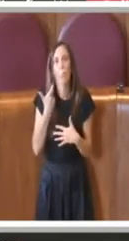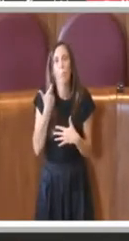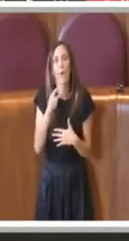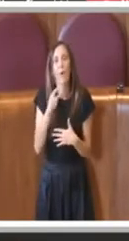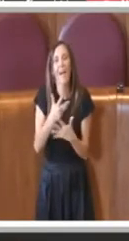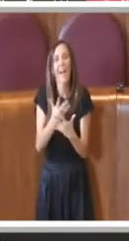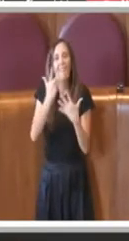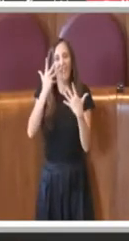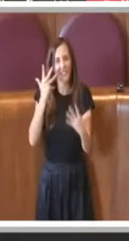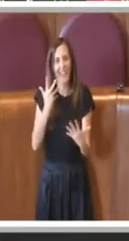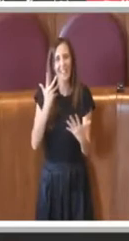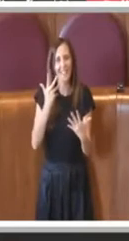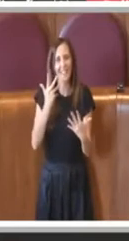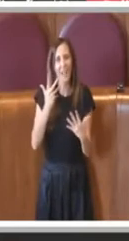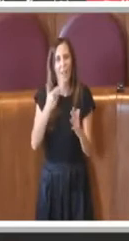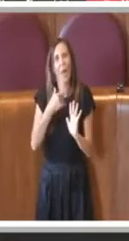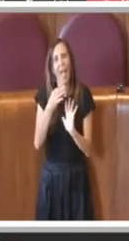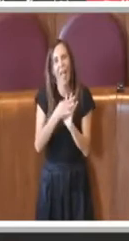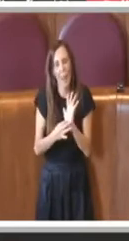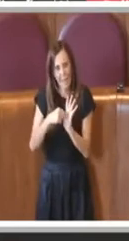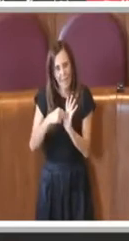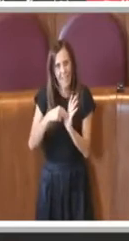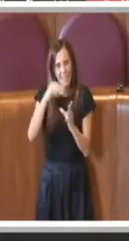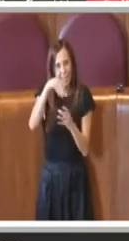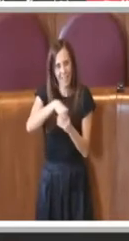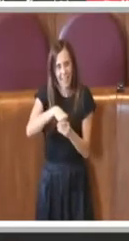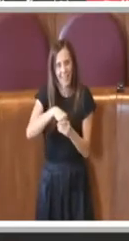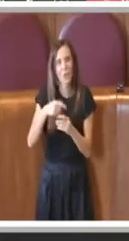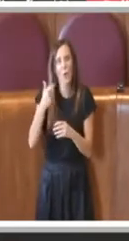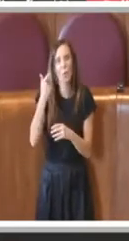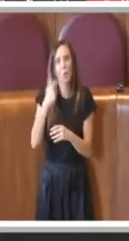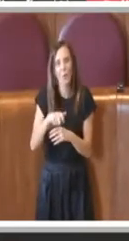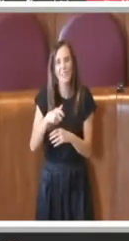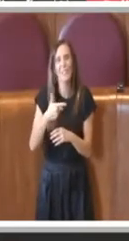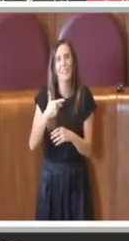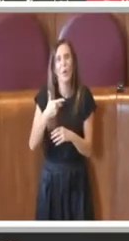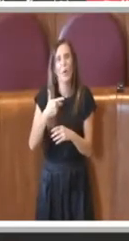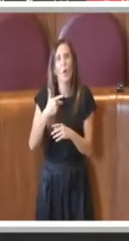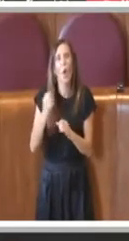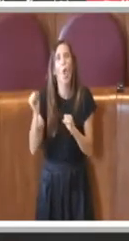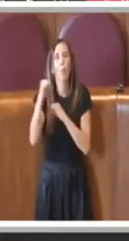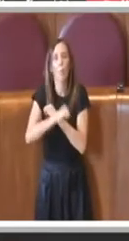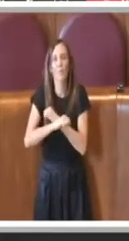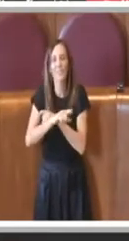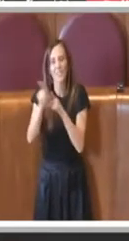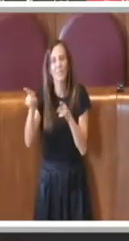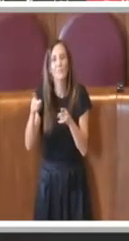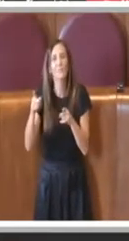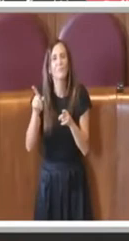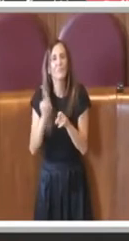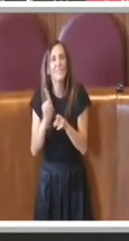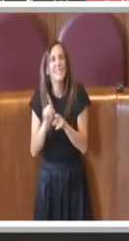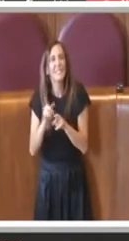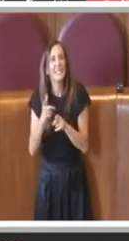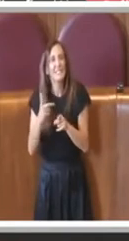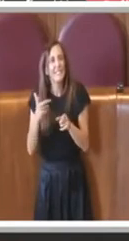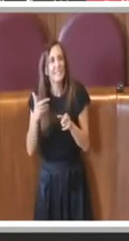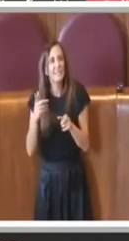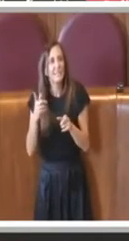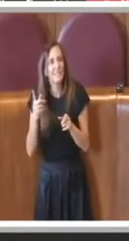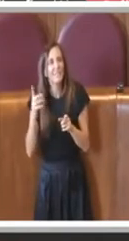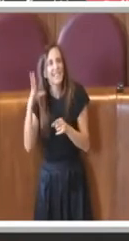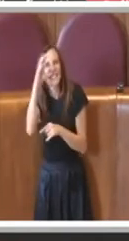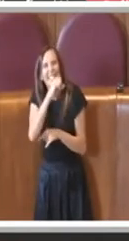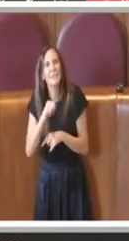che le opposizioni fanno fatica un po' a percepire e a voler capire. In realtà con